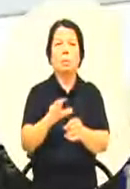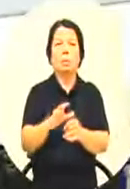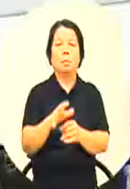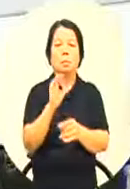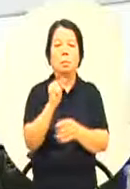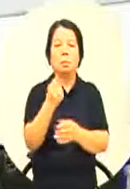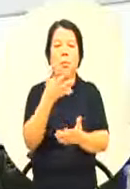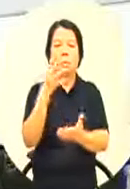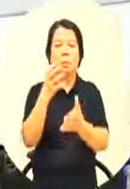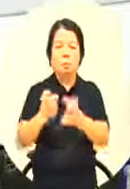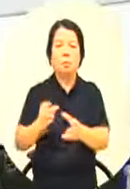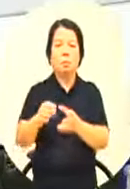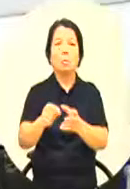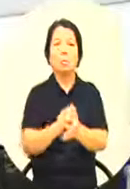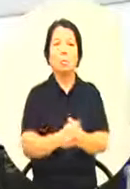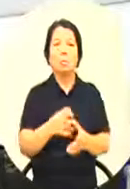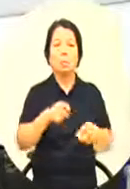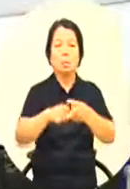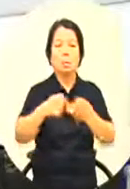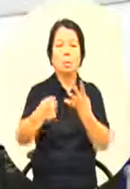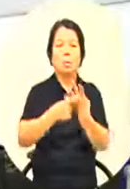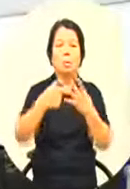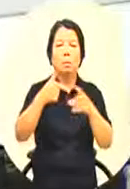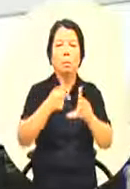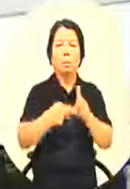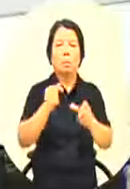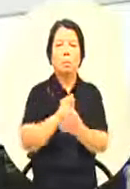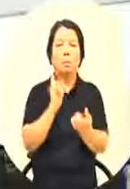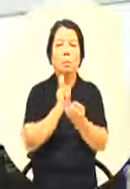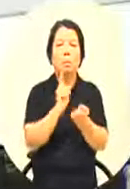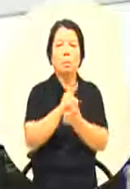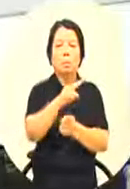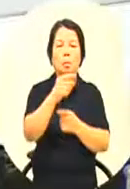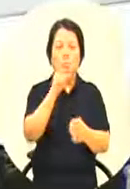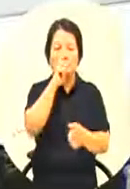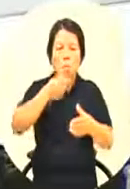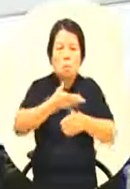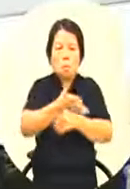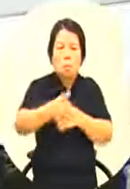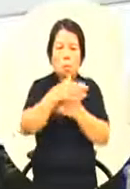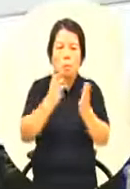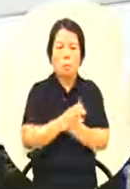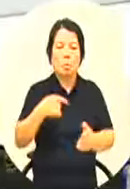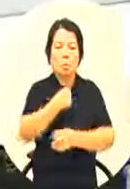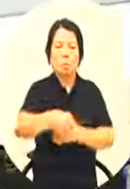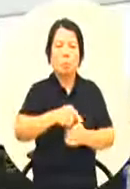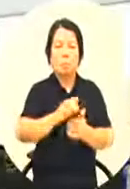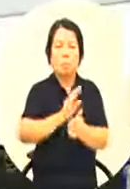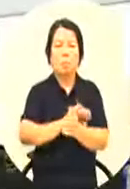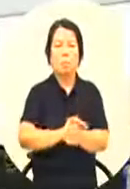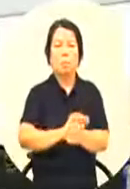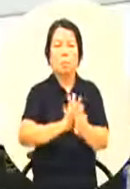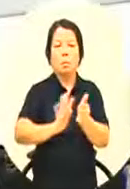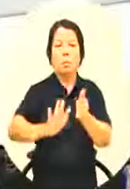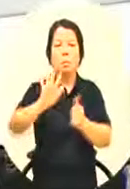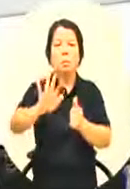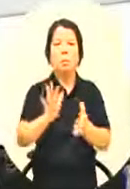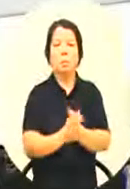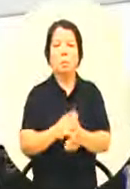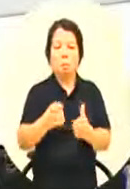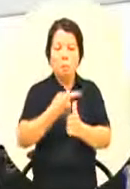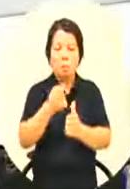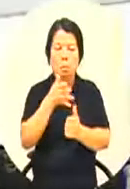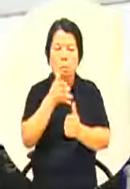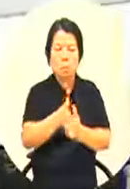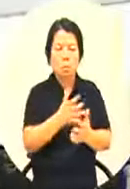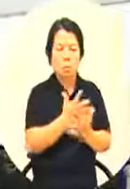先不谈工业区对我们造成的一个污染还有我们一个健康的危害我想先为